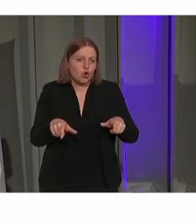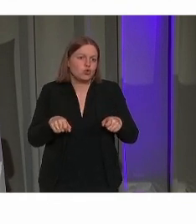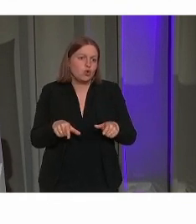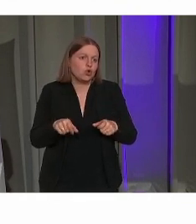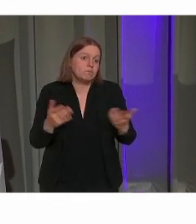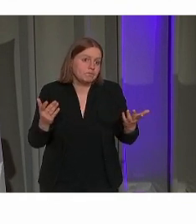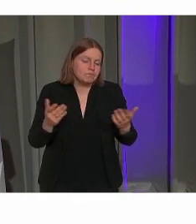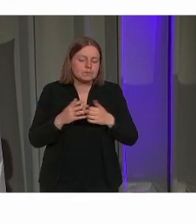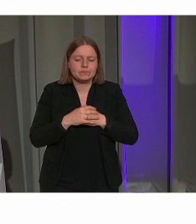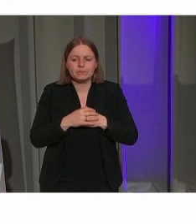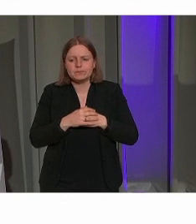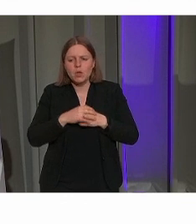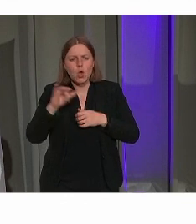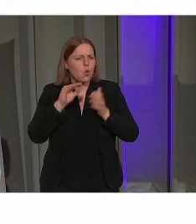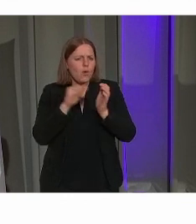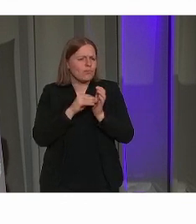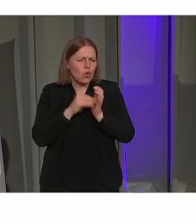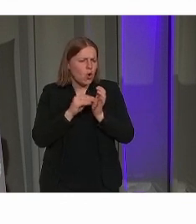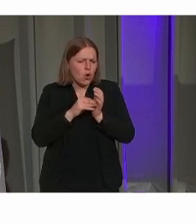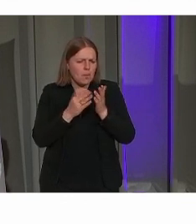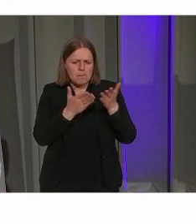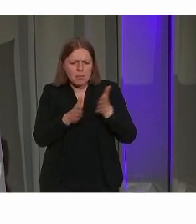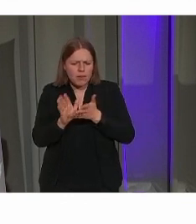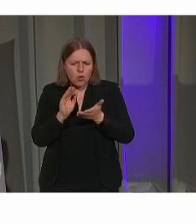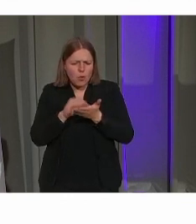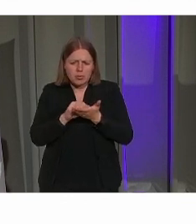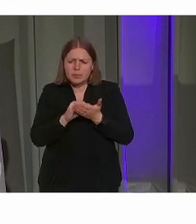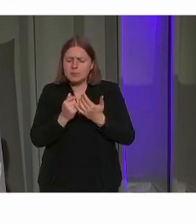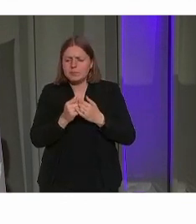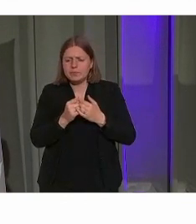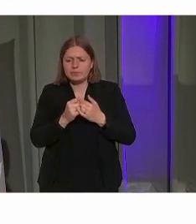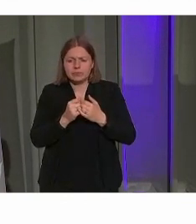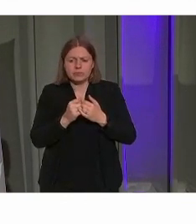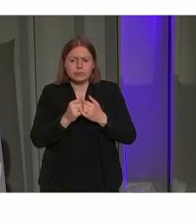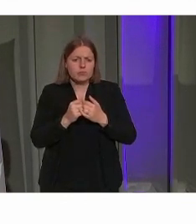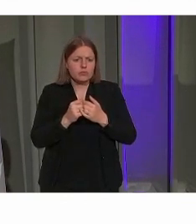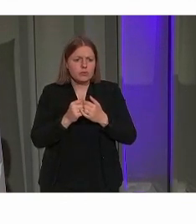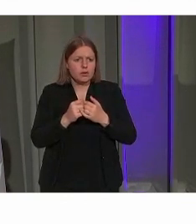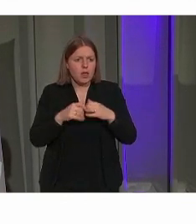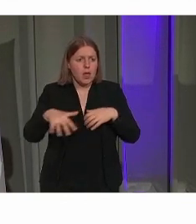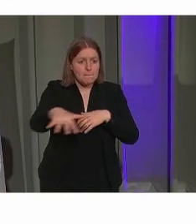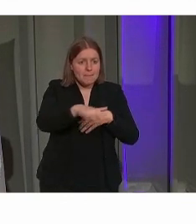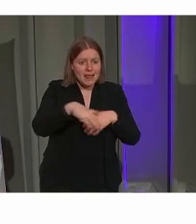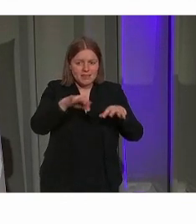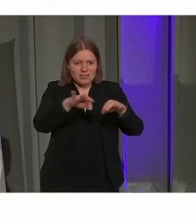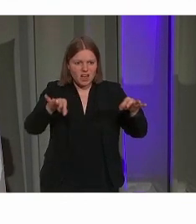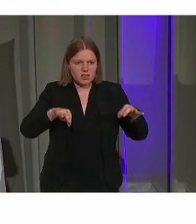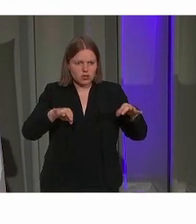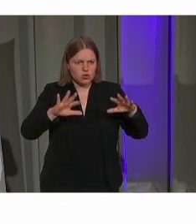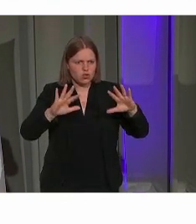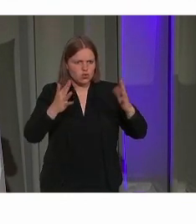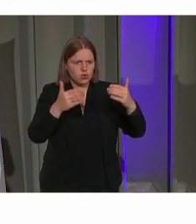Wat zit nog in het toegankelijkheidsplan? Dat is het afbakenen van pleinen en terrassen.